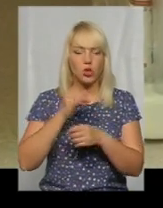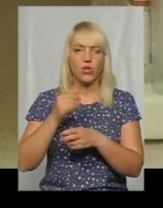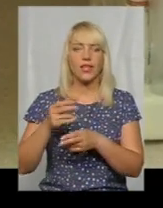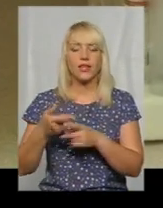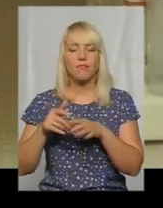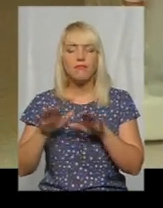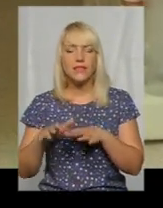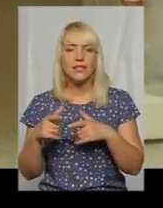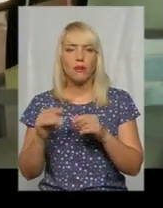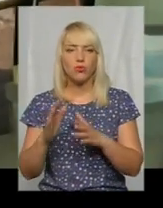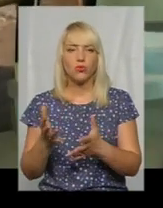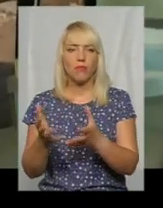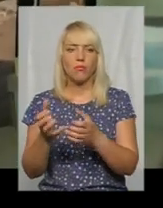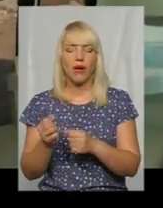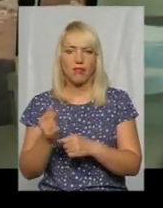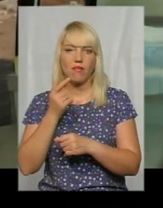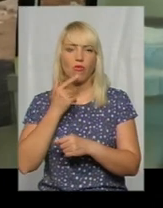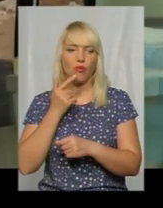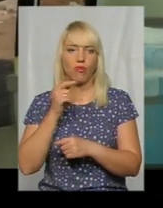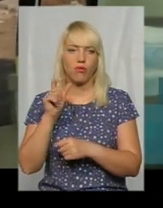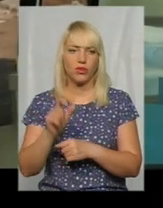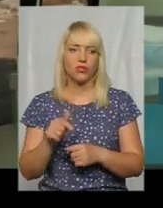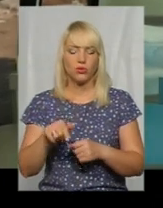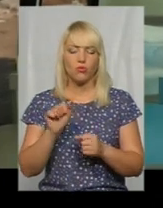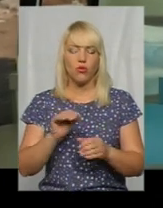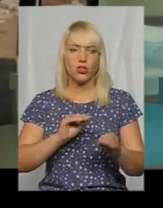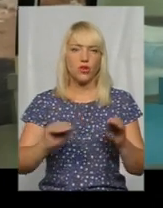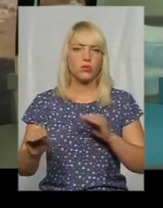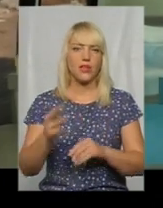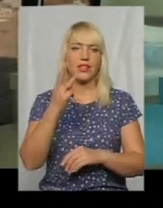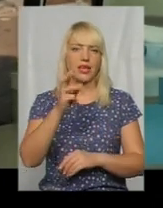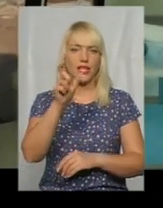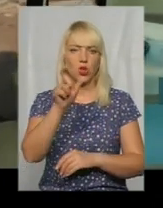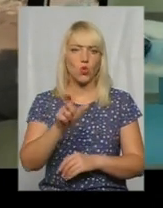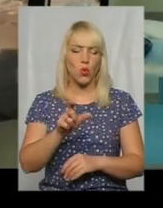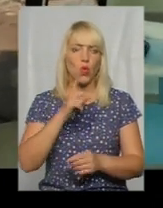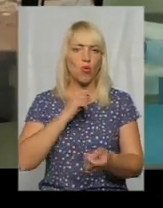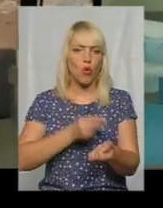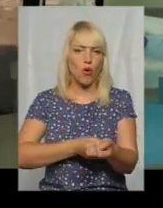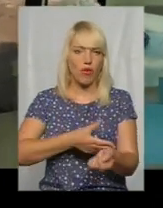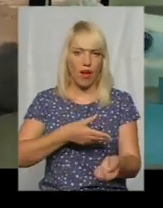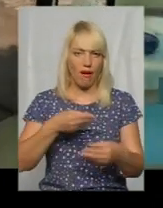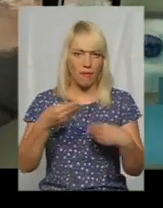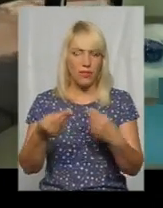Процедура займає 15 хвилин. Тут може одразу розміститися три донора, по-друге,